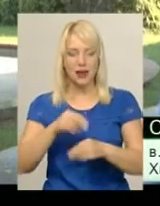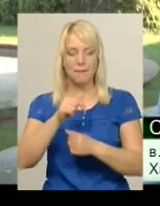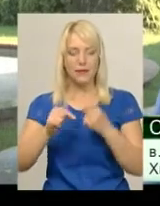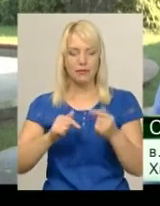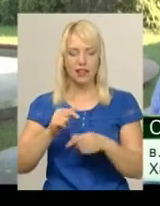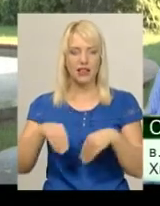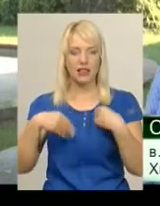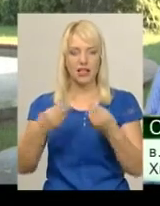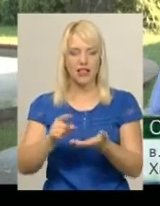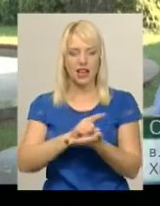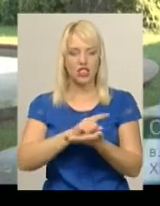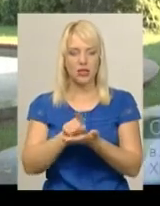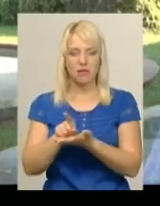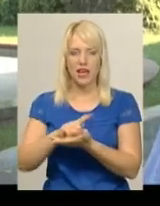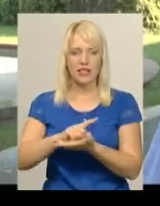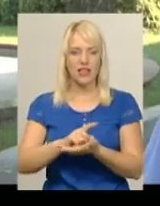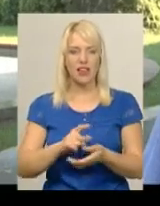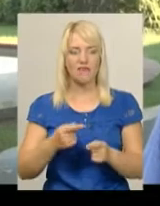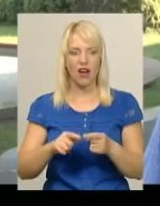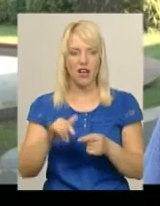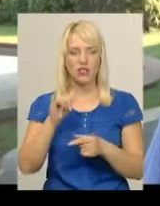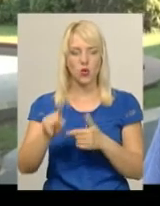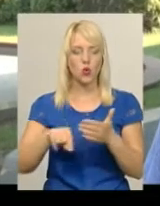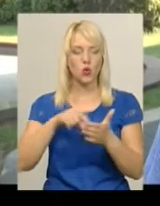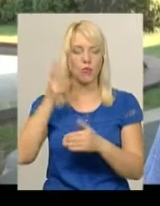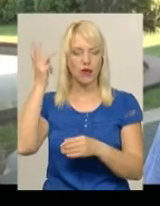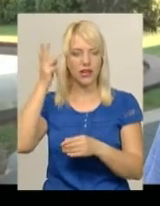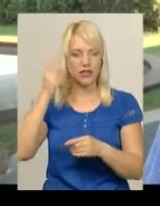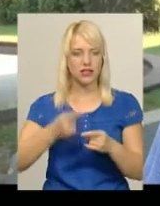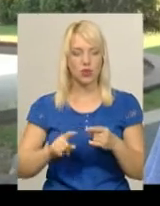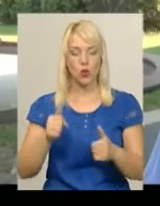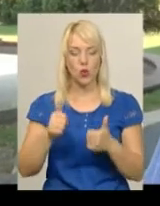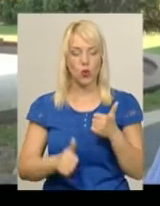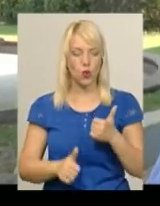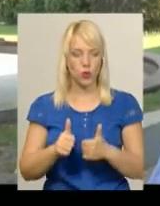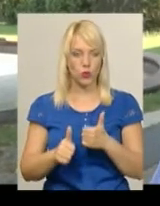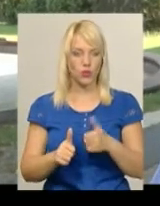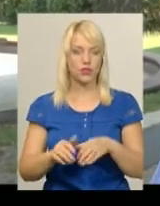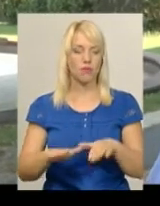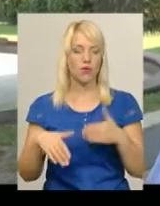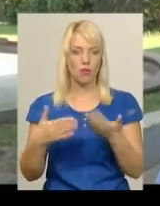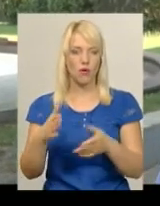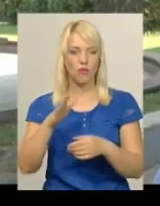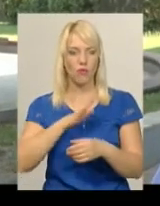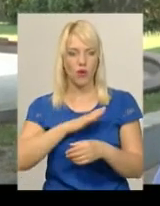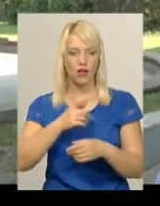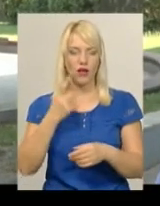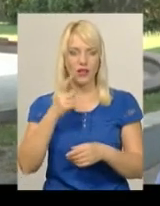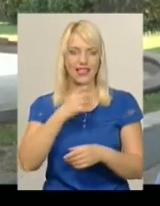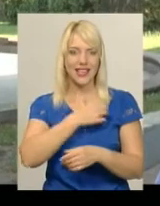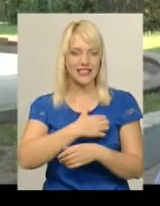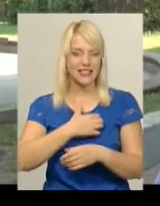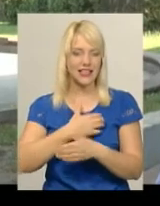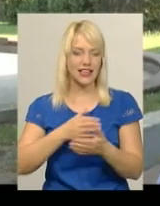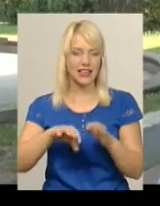GPS-навігації в місті Хмельницькому. Конкурсними пропозиціями їхніми були один із критерій – це